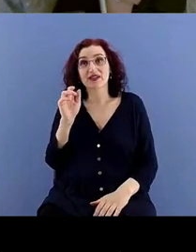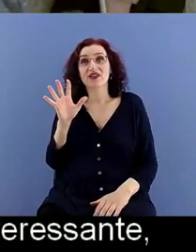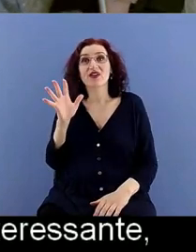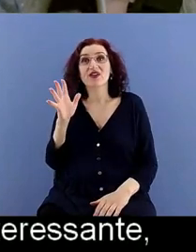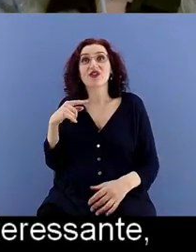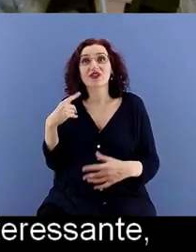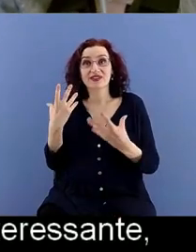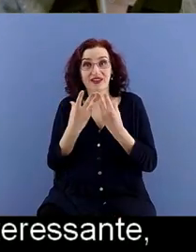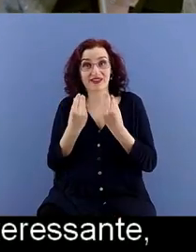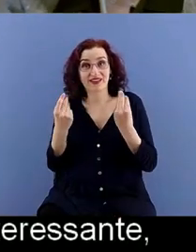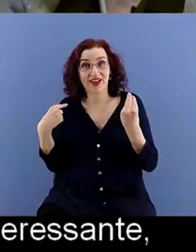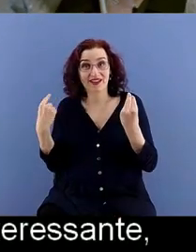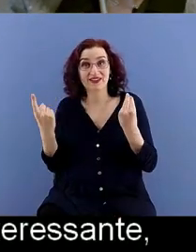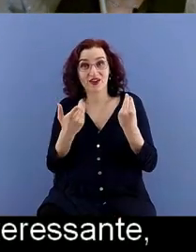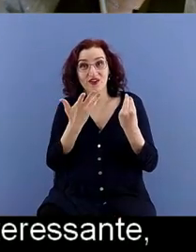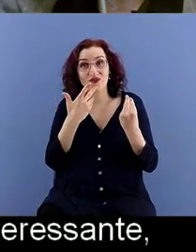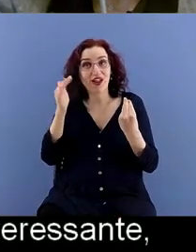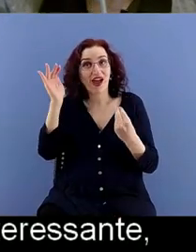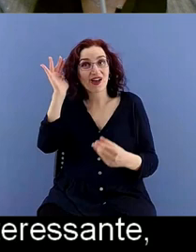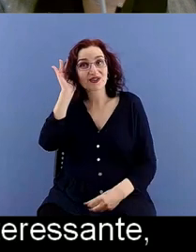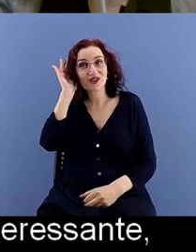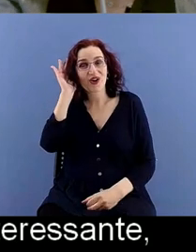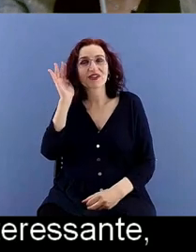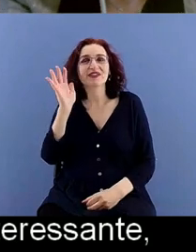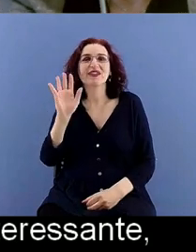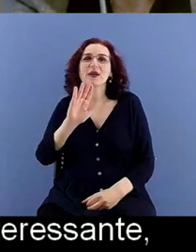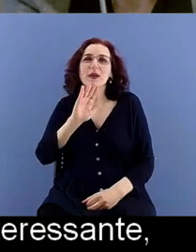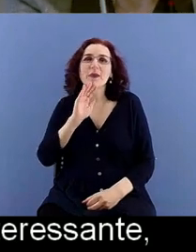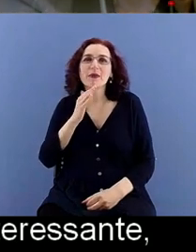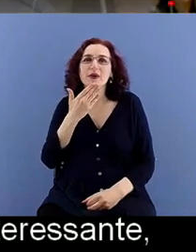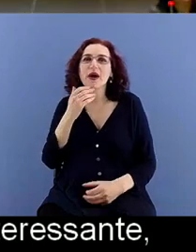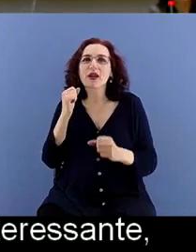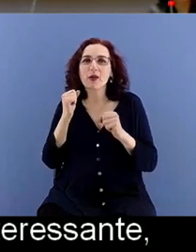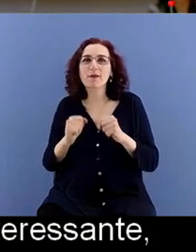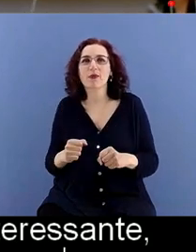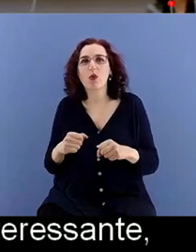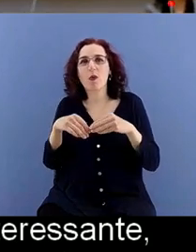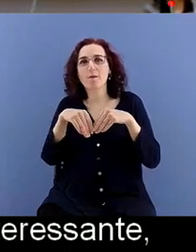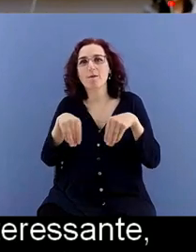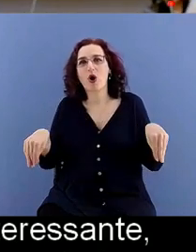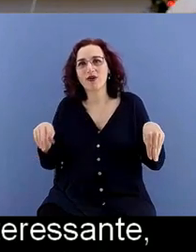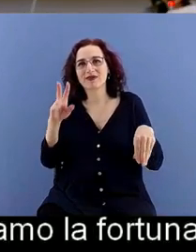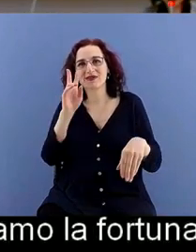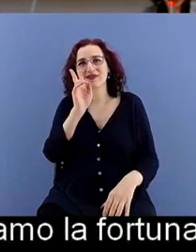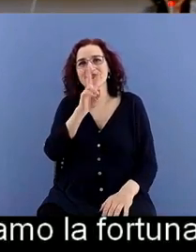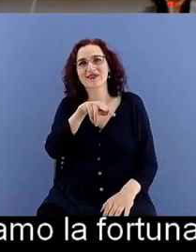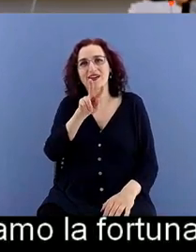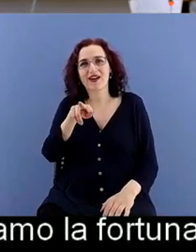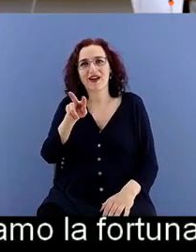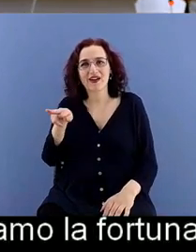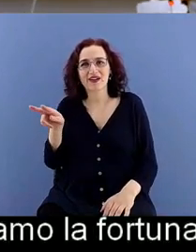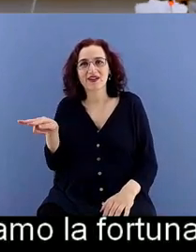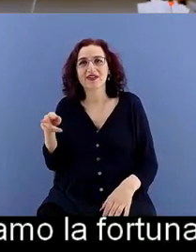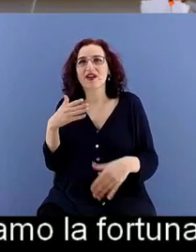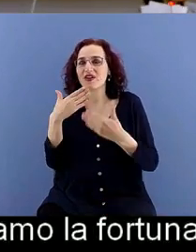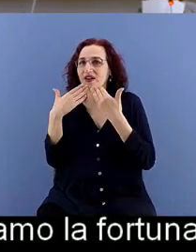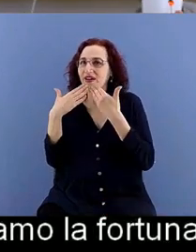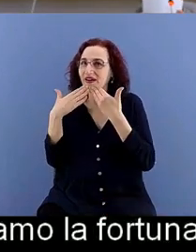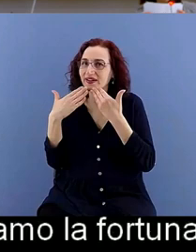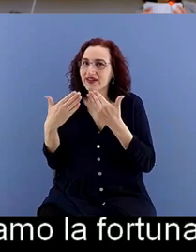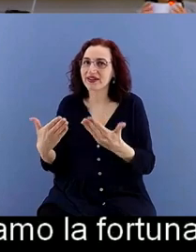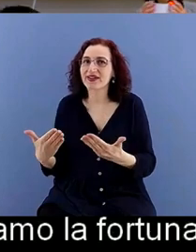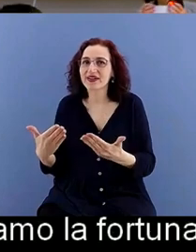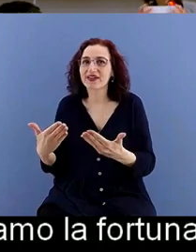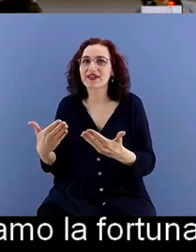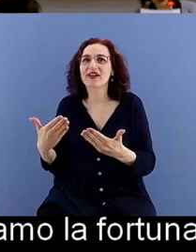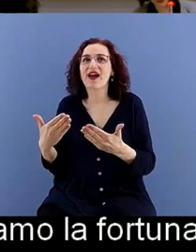continuare ad ascoltare abbiamo la fortuna di poter venire a vedere la mostra quindi intanto ringraziamo Dina Ricco